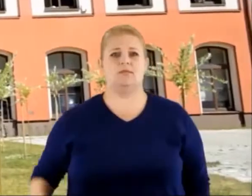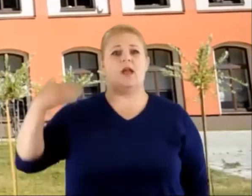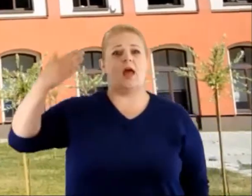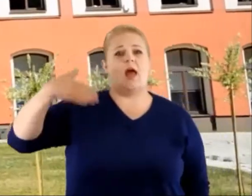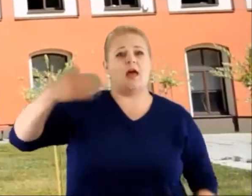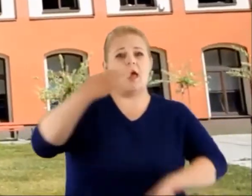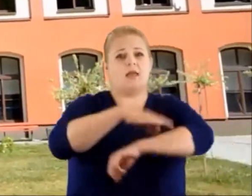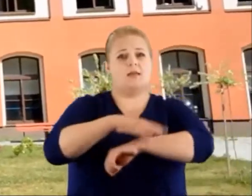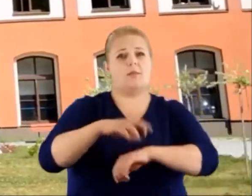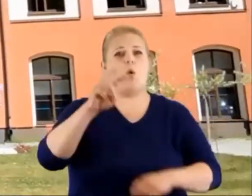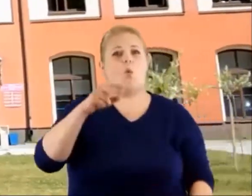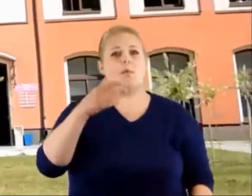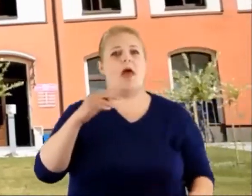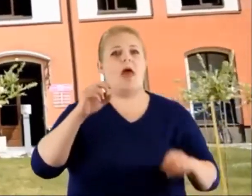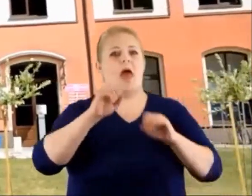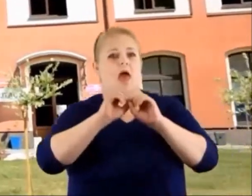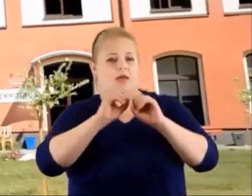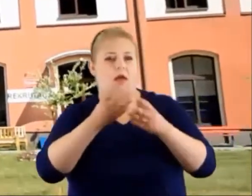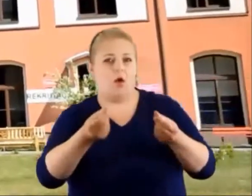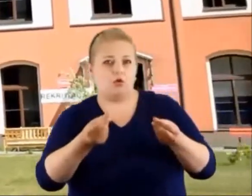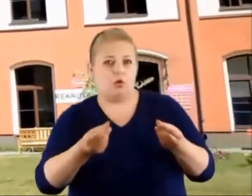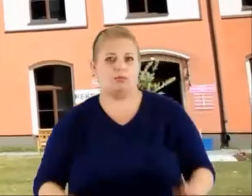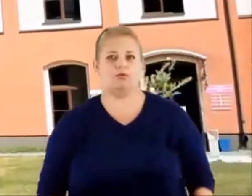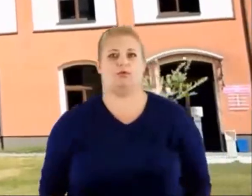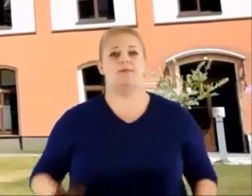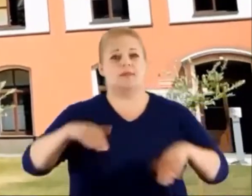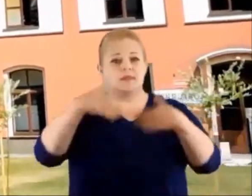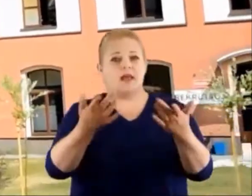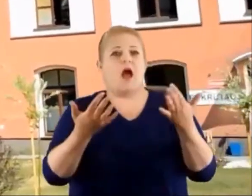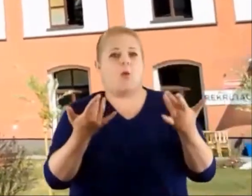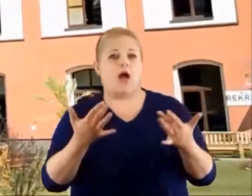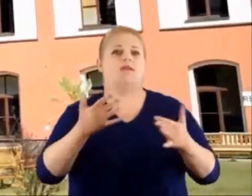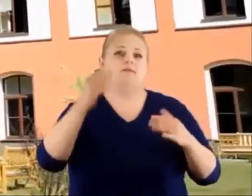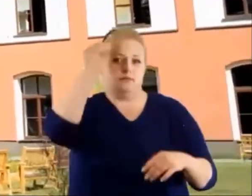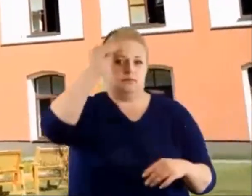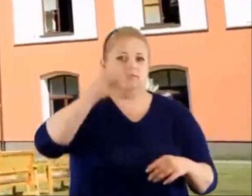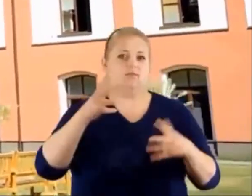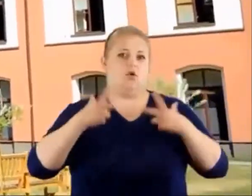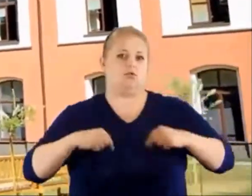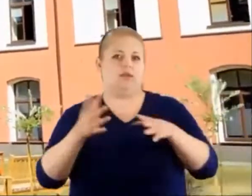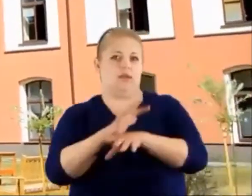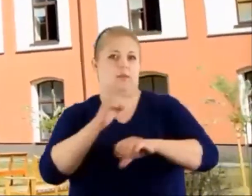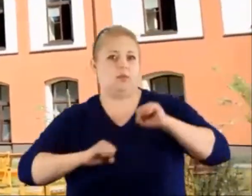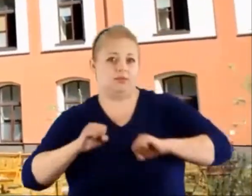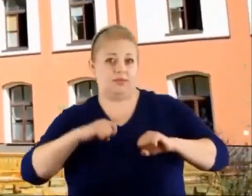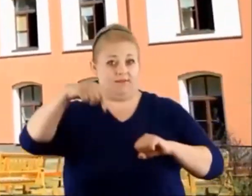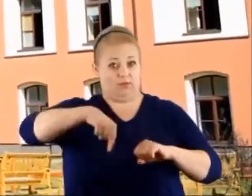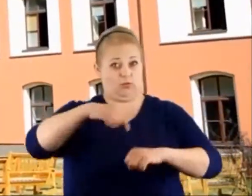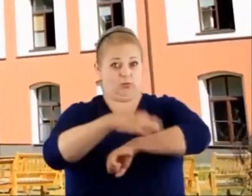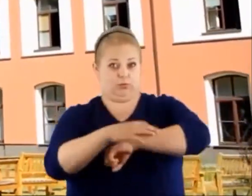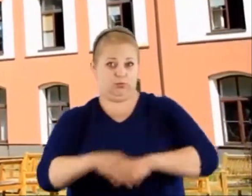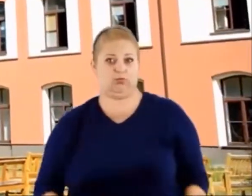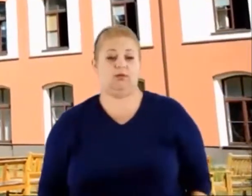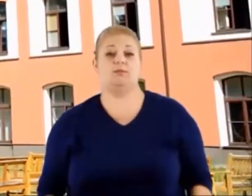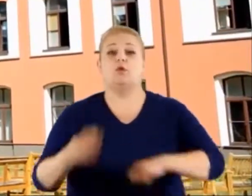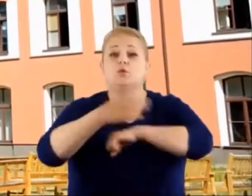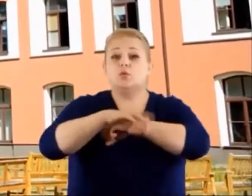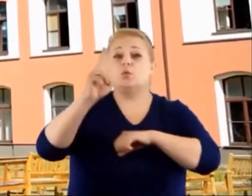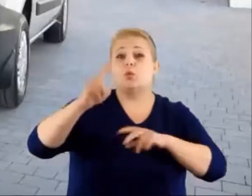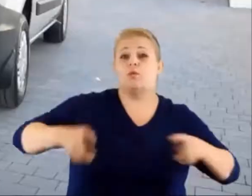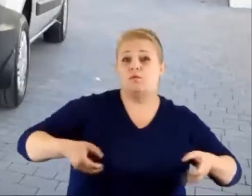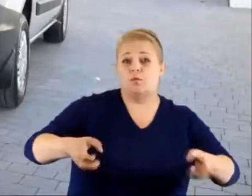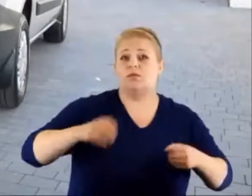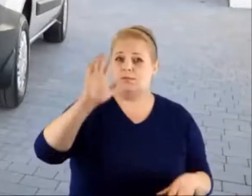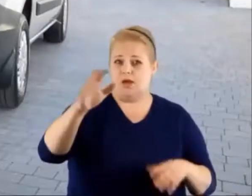Akademia Humanistyczno-Ekonomiczna w Łodzi od lat stara się ułatwiać edukację osobom niepełnosprawnym, które decydują się na studia w tej uczelni.